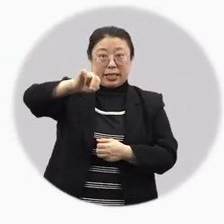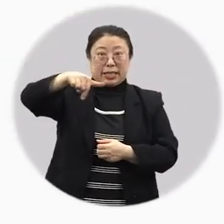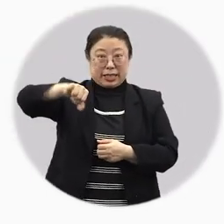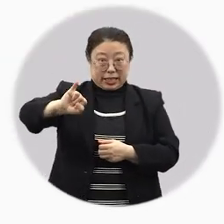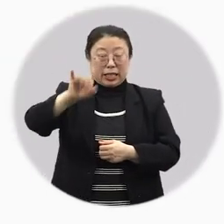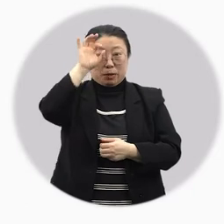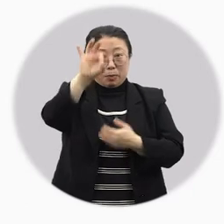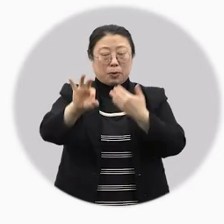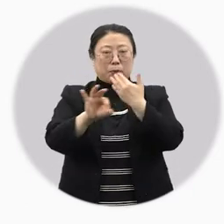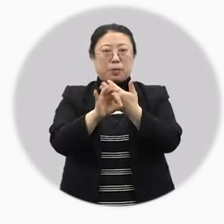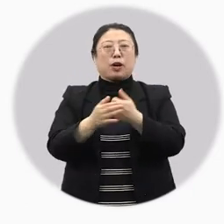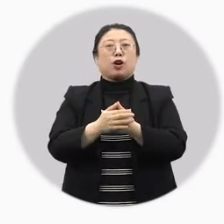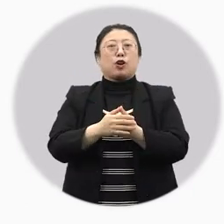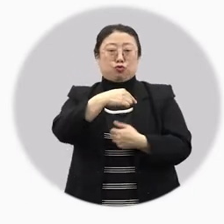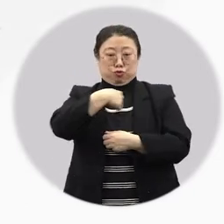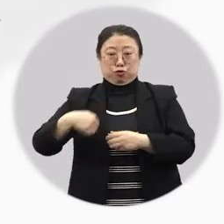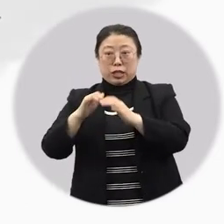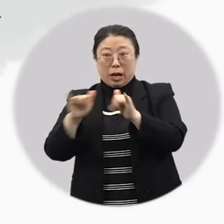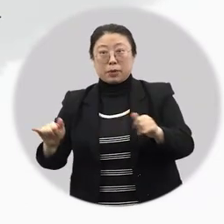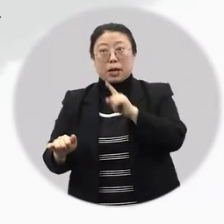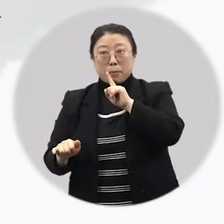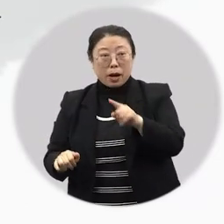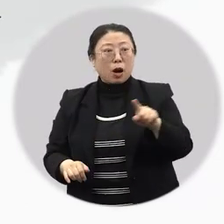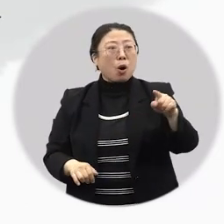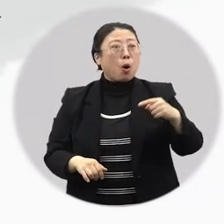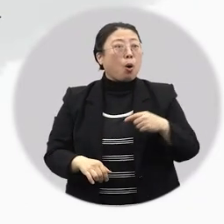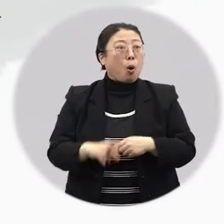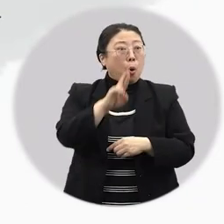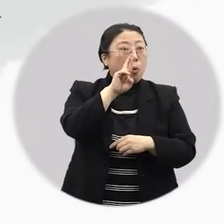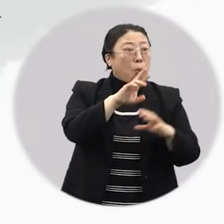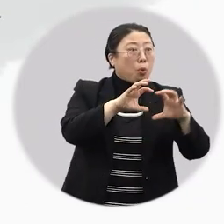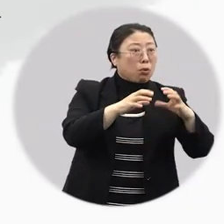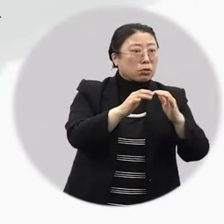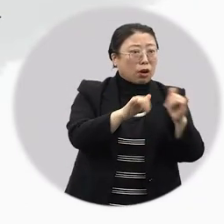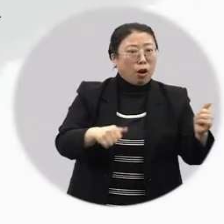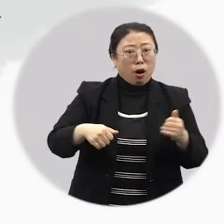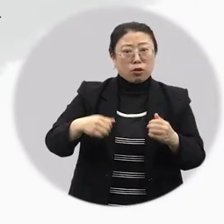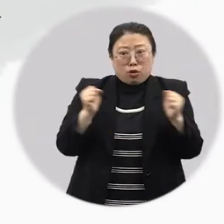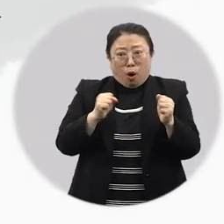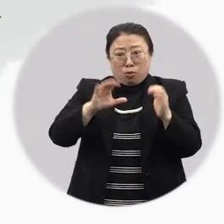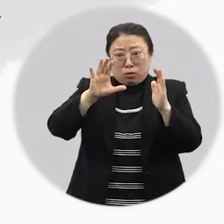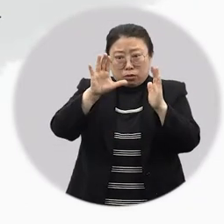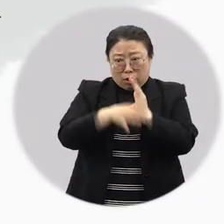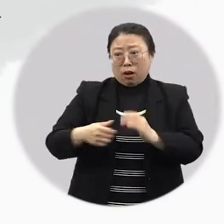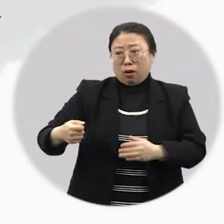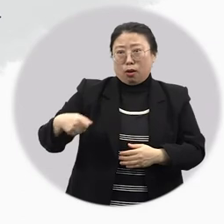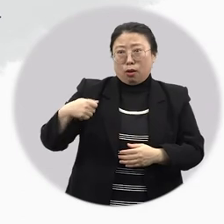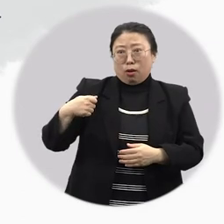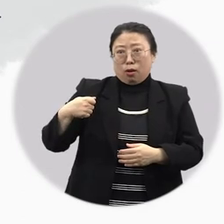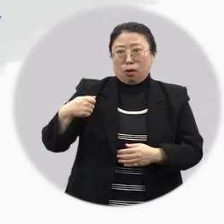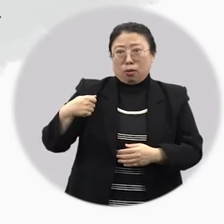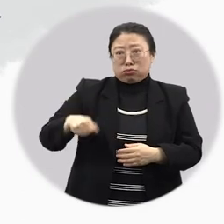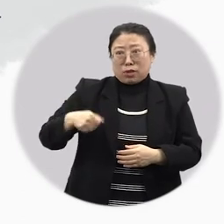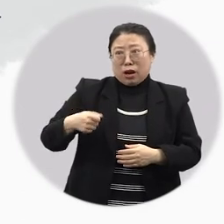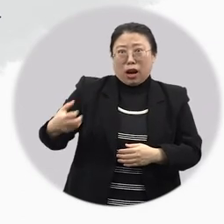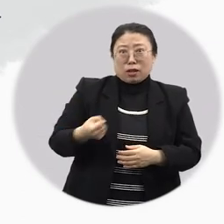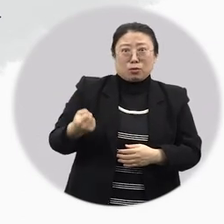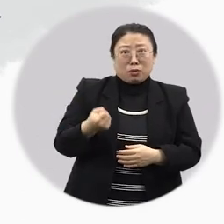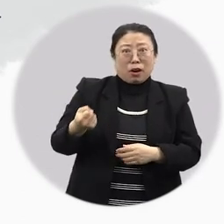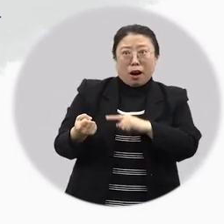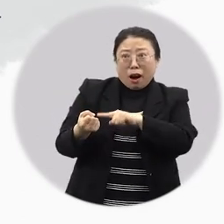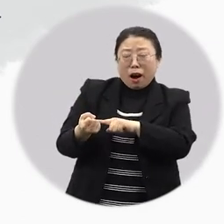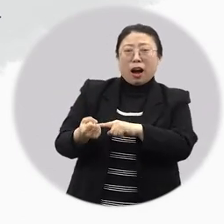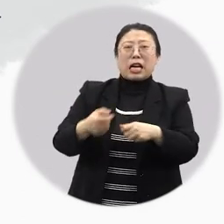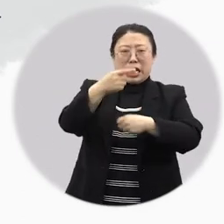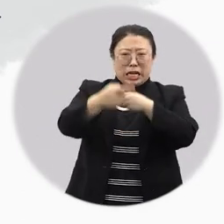세시기인 동국세시기에 보면, 중국 사람들이 고려 사람들은 겨울에도 부채를 준다고 한 기록이 나와요. 이를